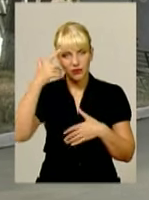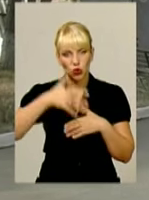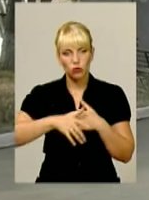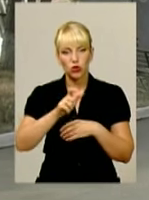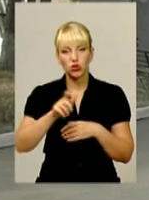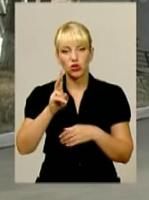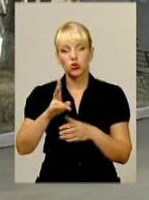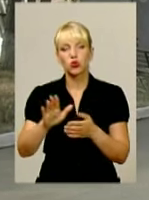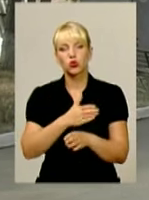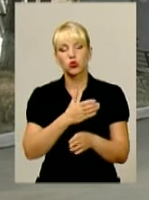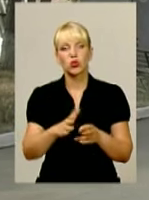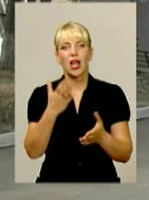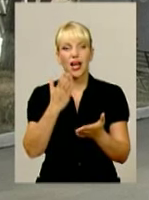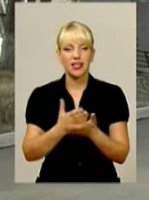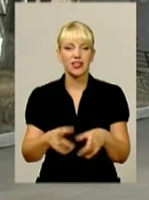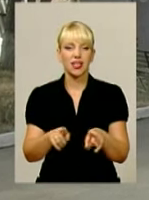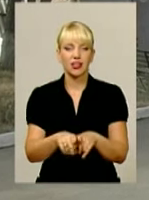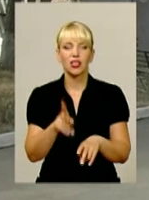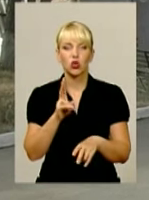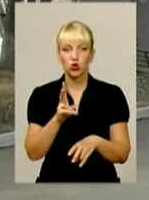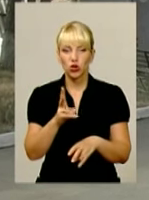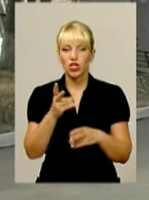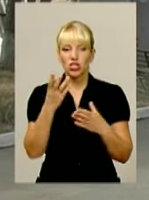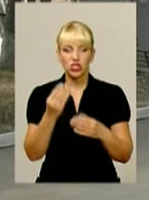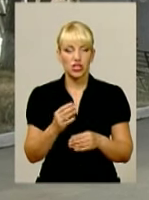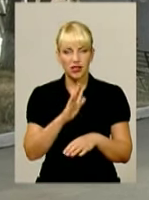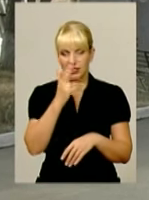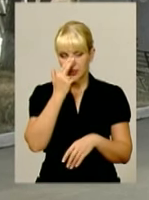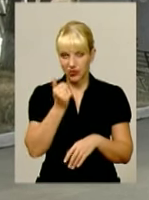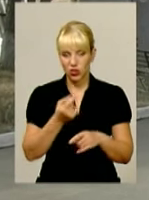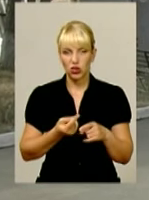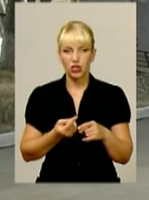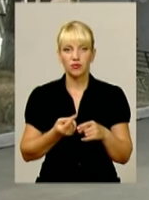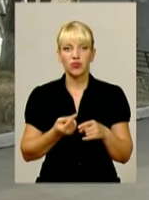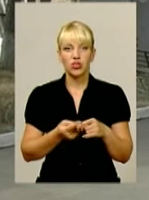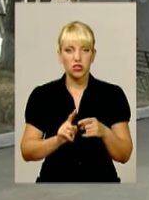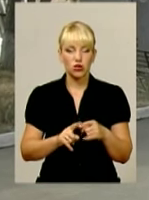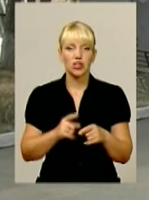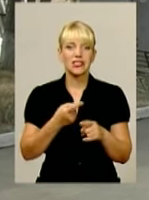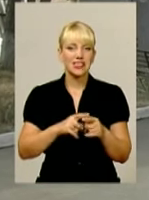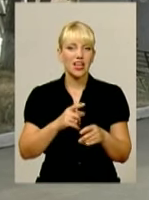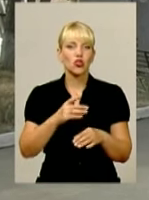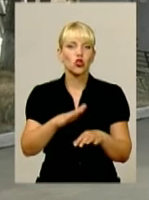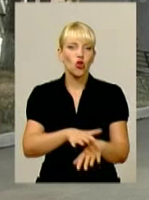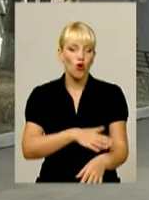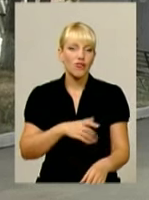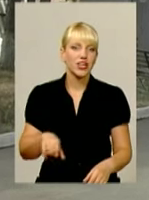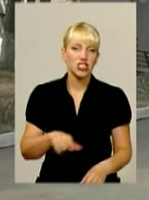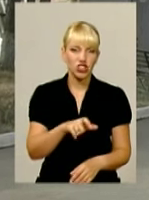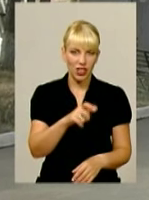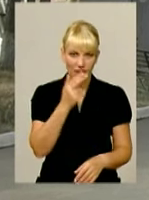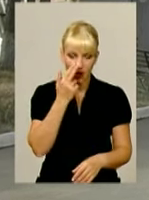сортують. Ну і є, звичайно, такі, які ще до цього не дійшли. Але це довгий тернистий шлях, тому що